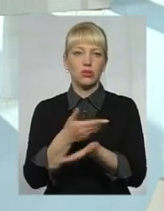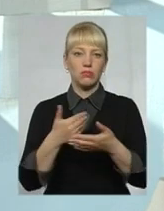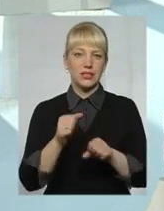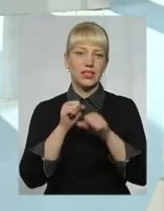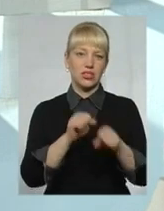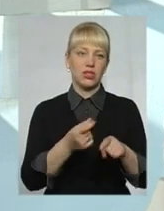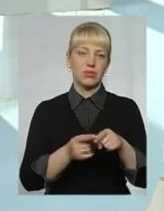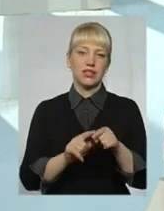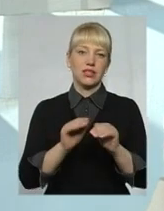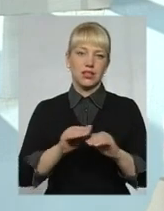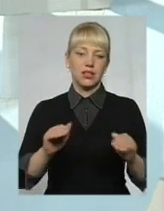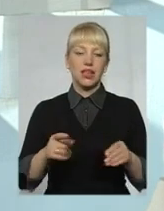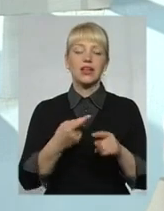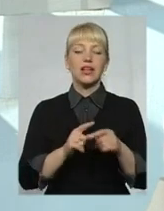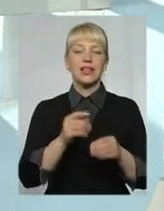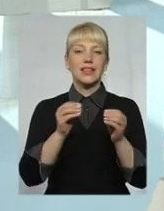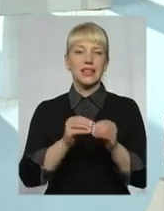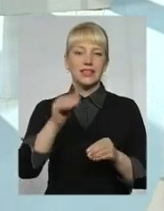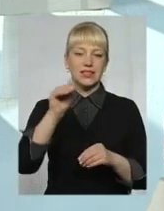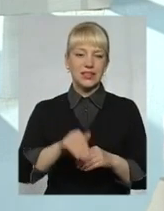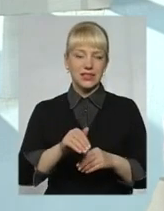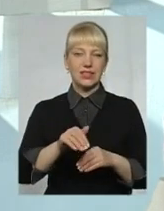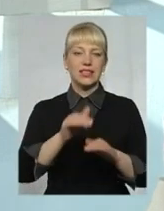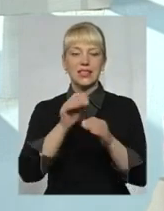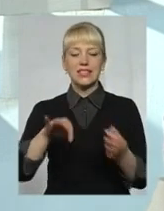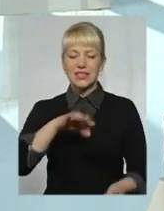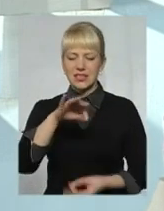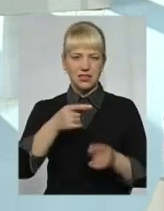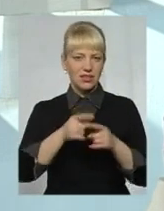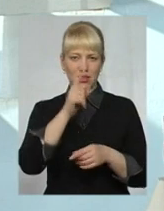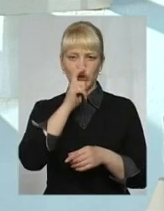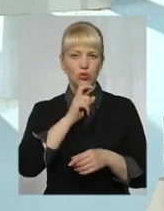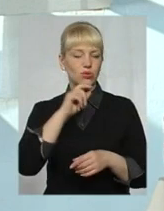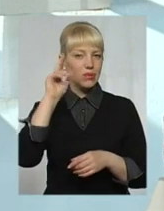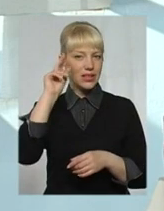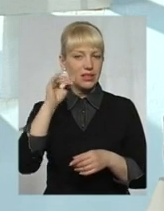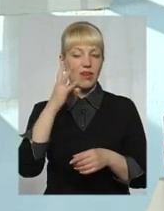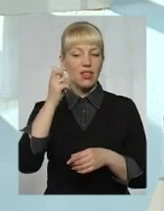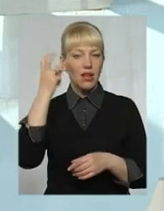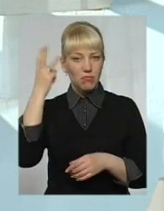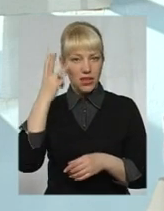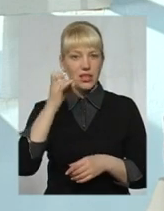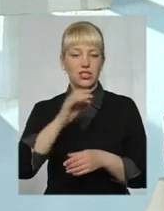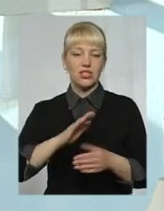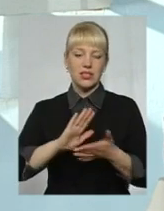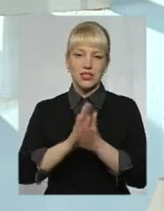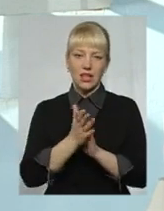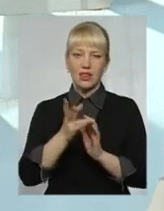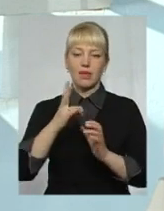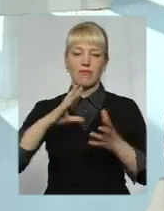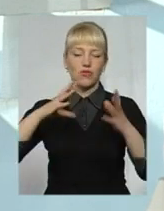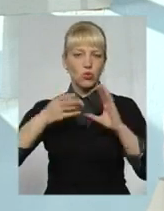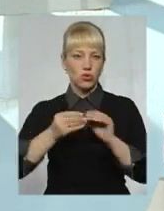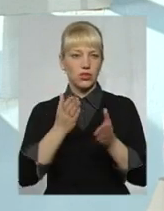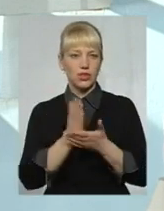цифру 10 тисяч сиріт, це трошки незрозуміла цифра, оскільки на Хмельниччині станом на сьогодні є всього-навсього